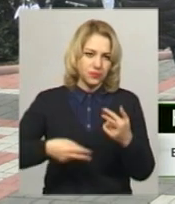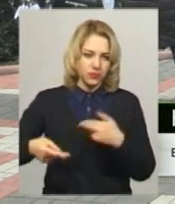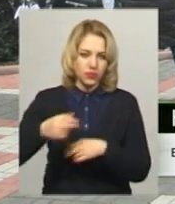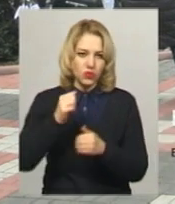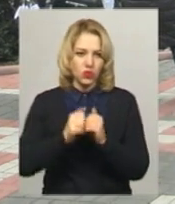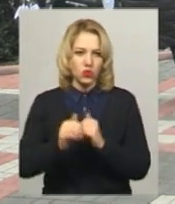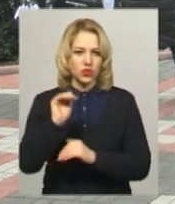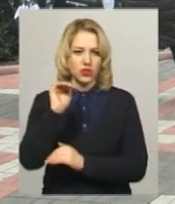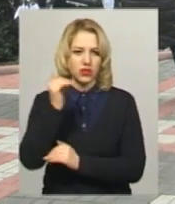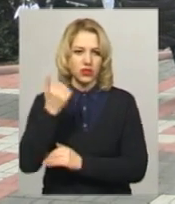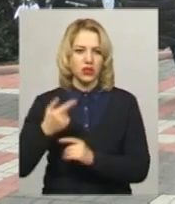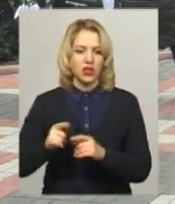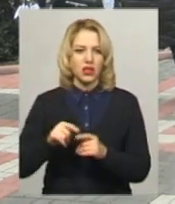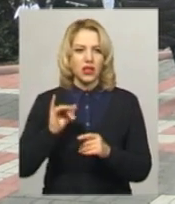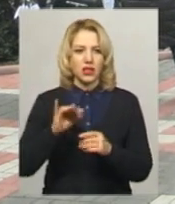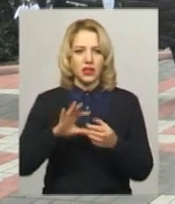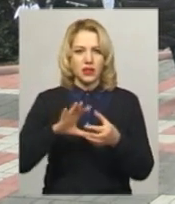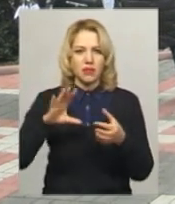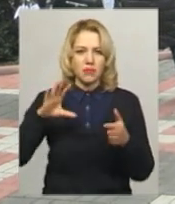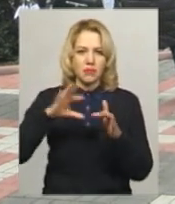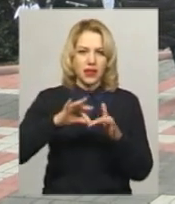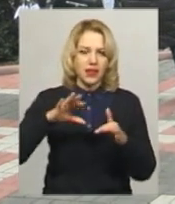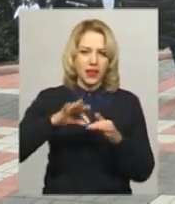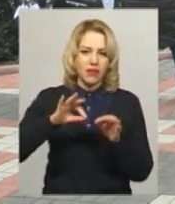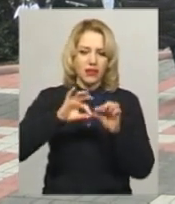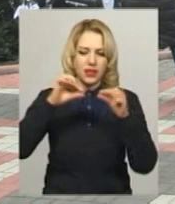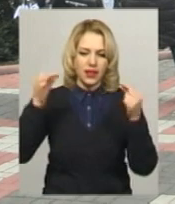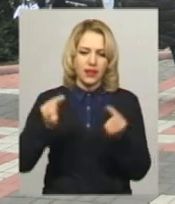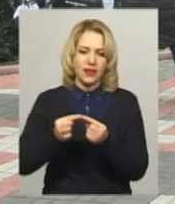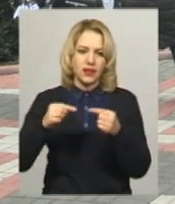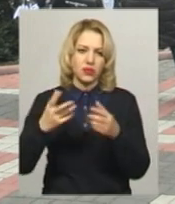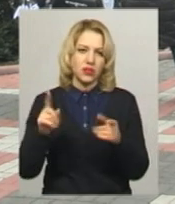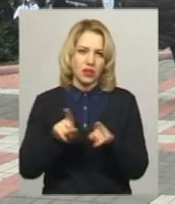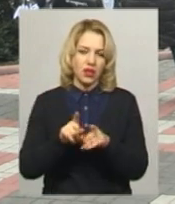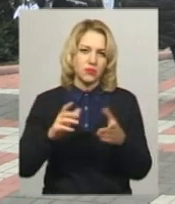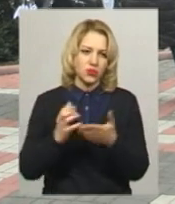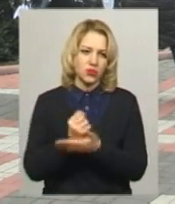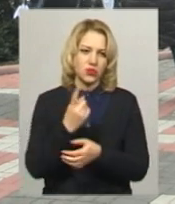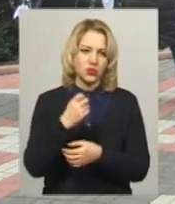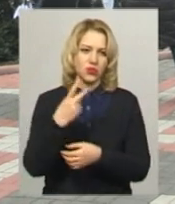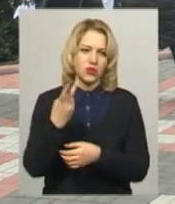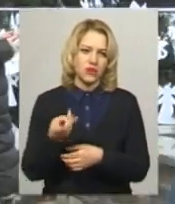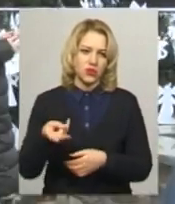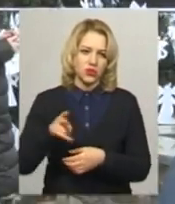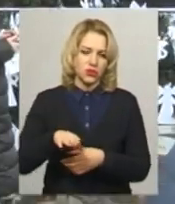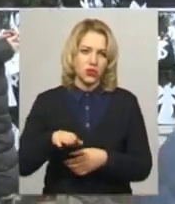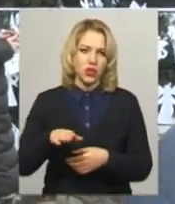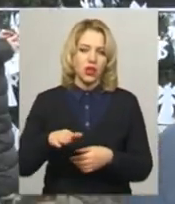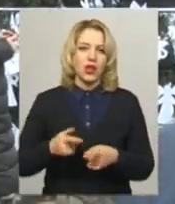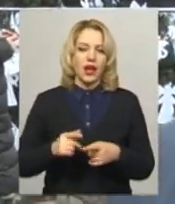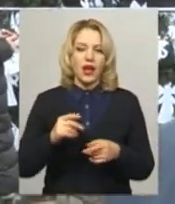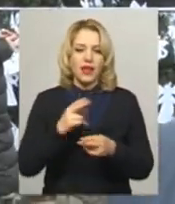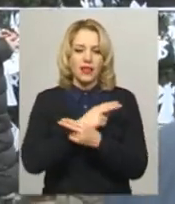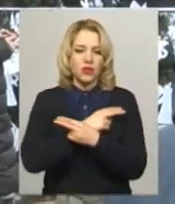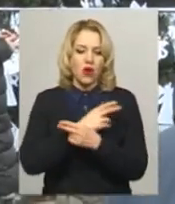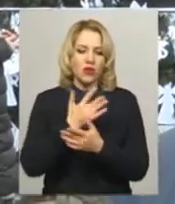кожну дитину вирізали, лінточку приклеювали і таким чином у вийшло 102 ангелочка. Оскільки перша